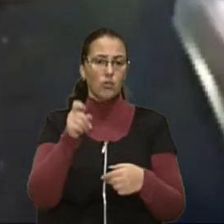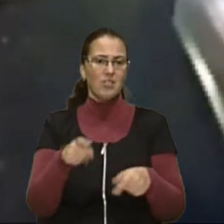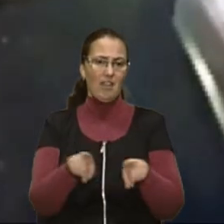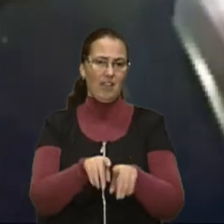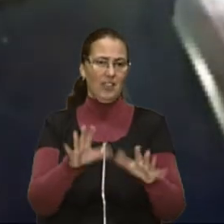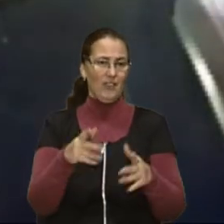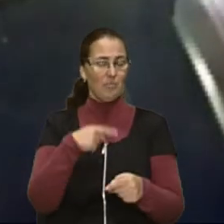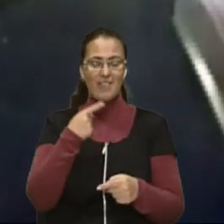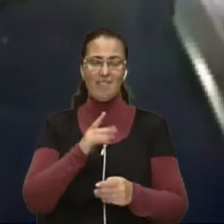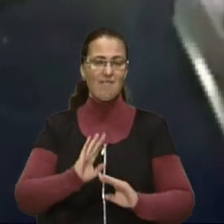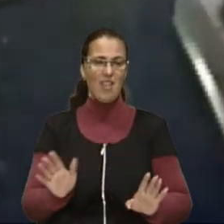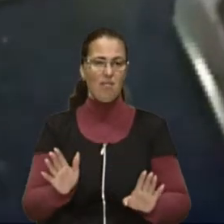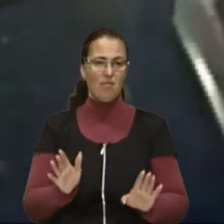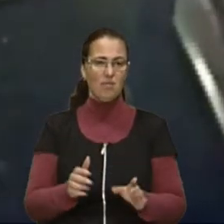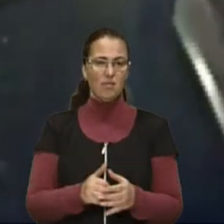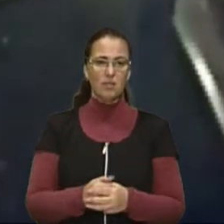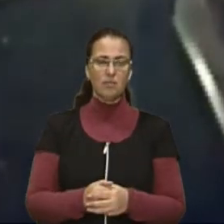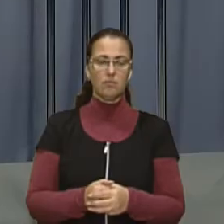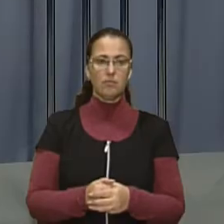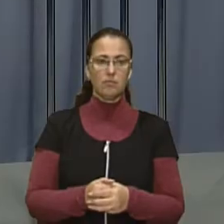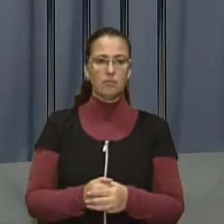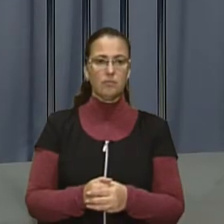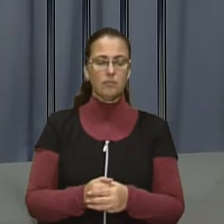Роман Гнатишин, новини на Суспільному, Львів.